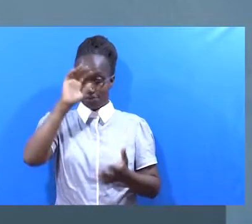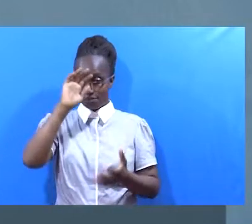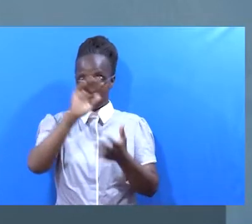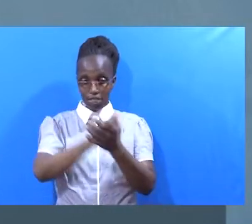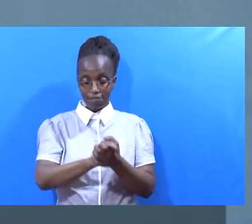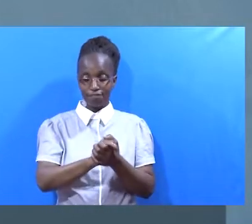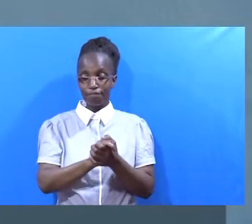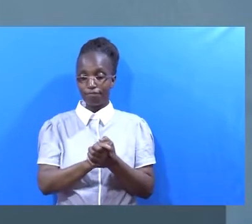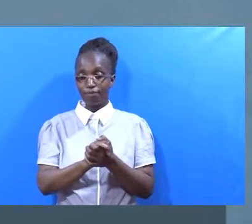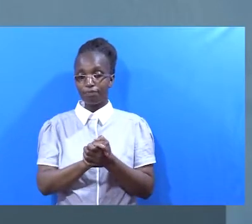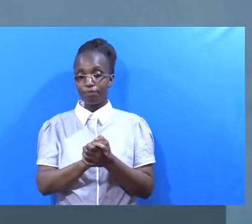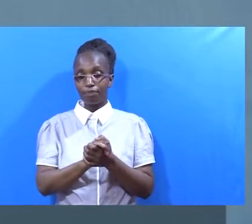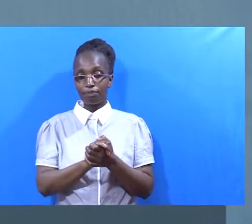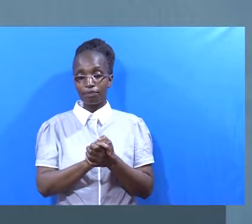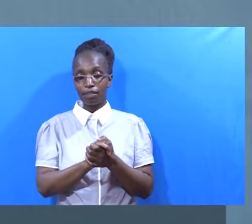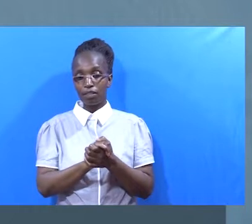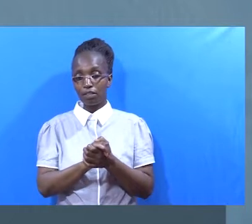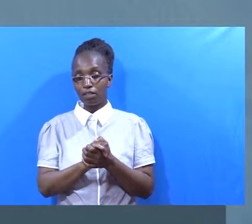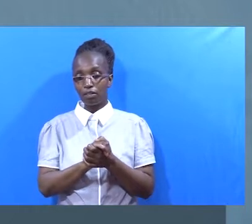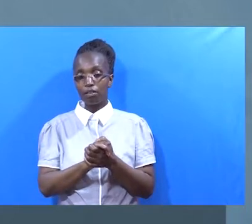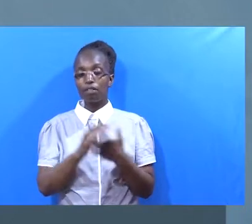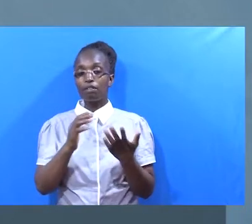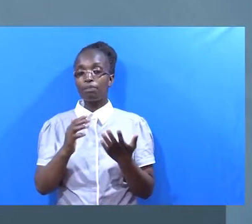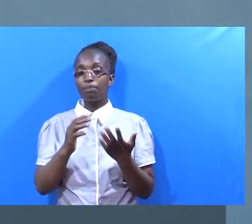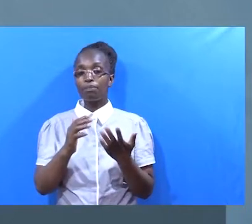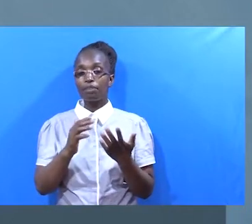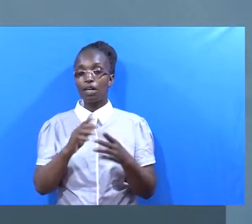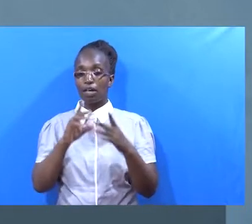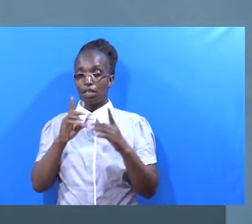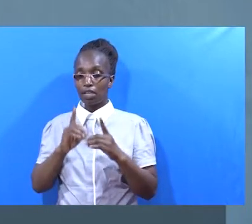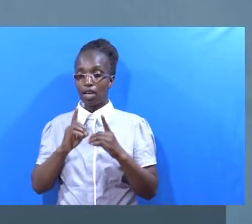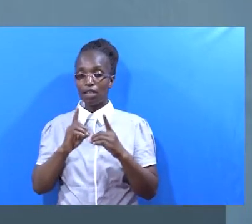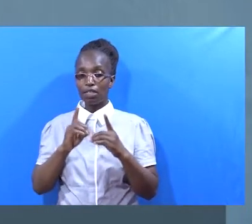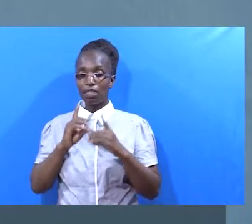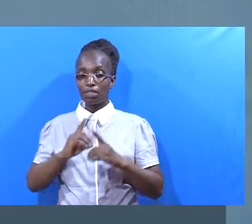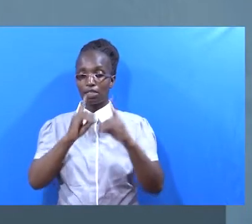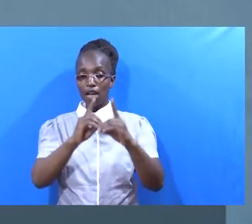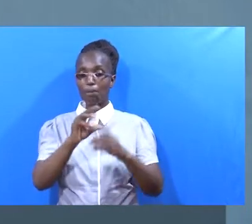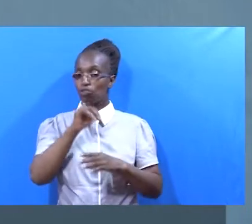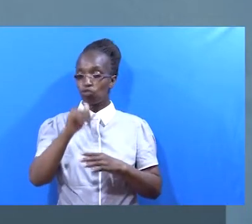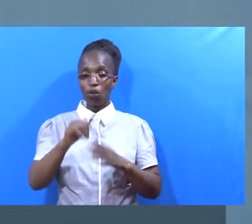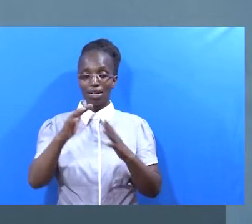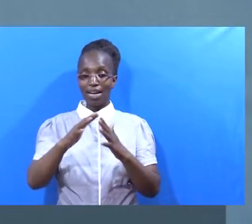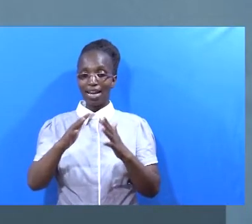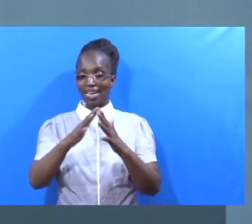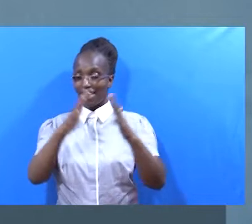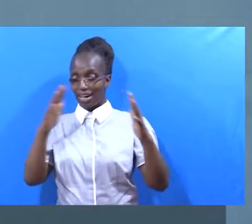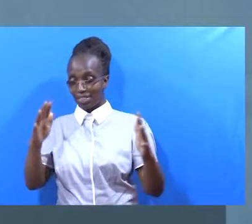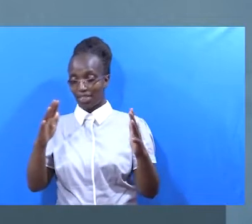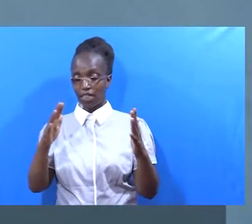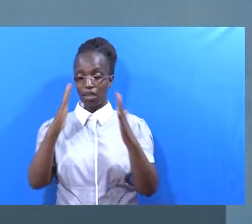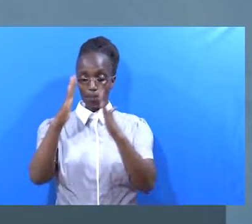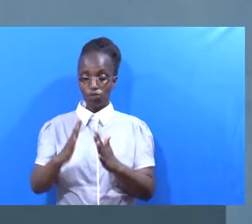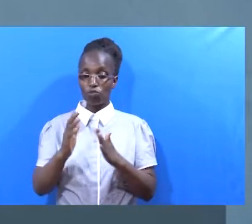amini na wambia Nini Mtumwa si mkuu kuliko buwana wake Wala mtume si mkuu kuliko yeye